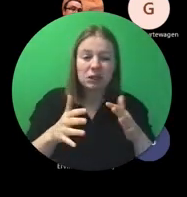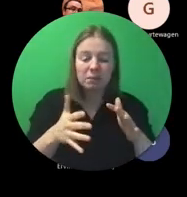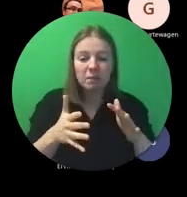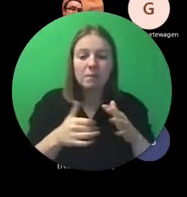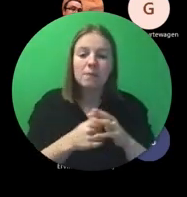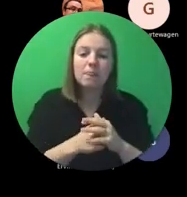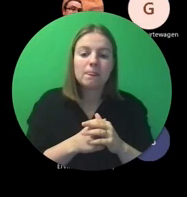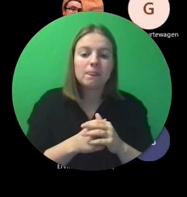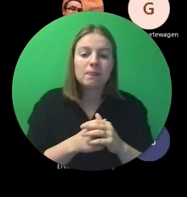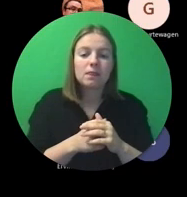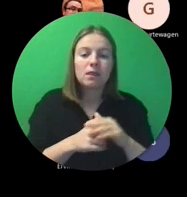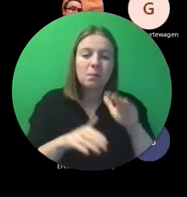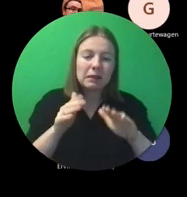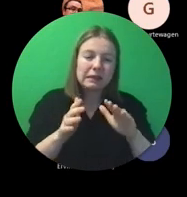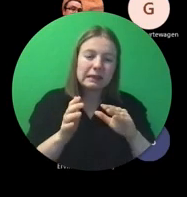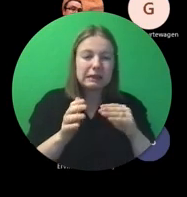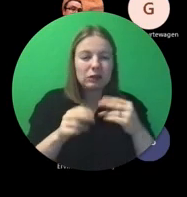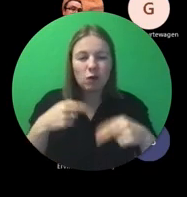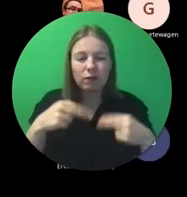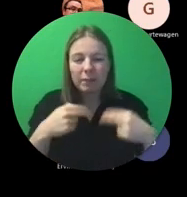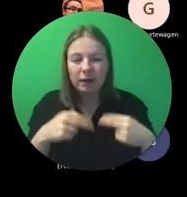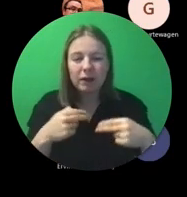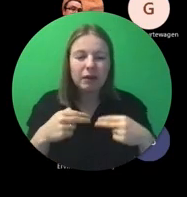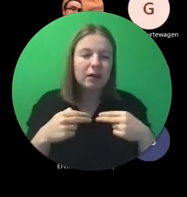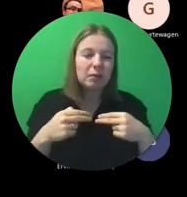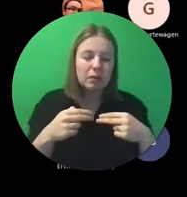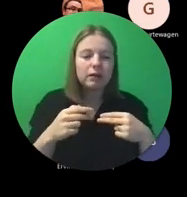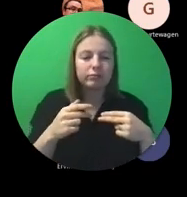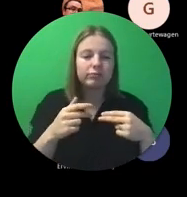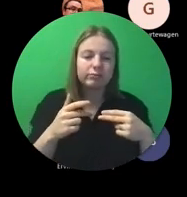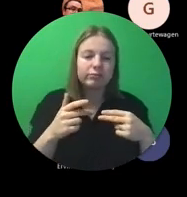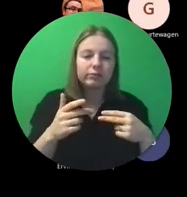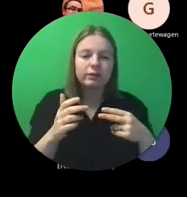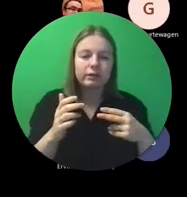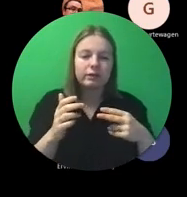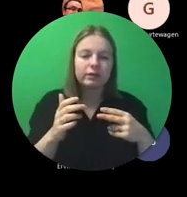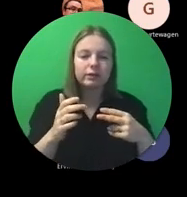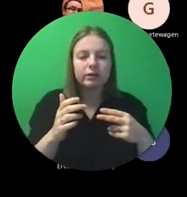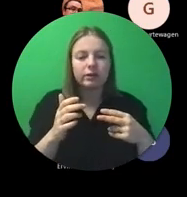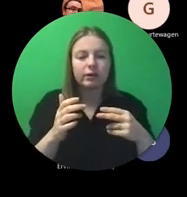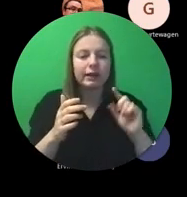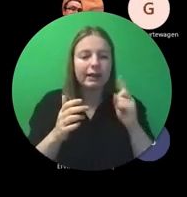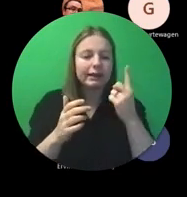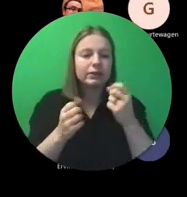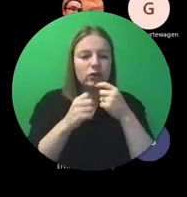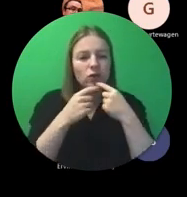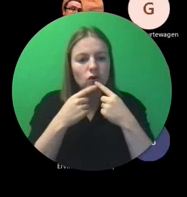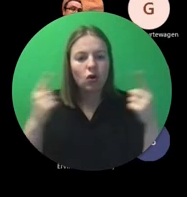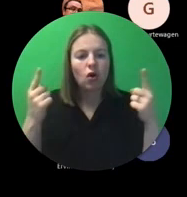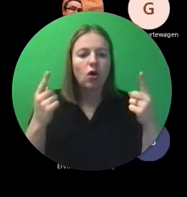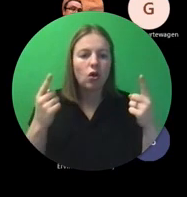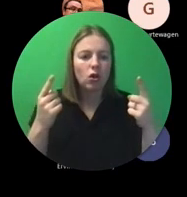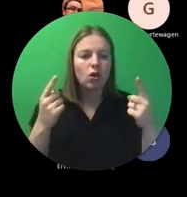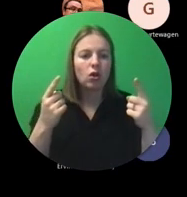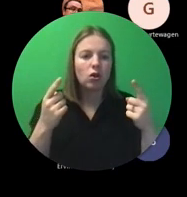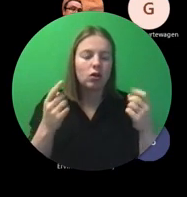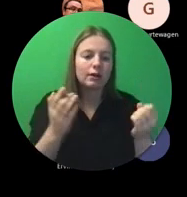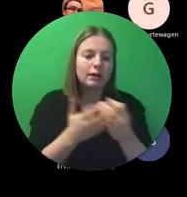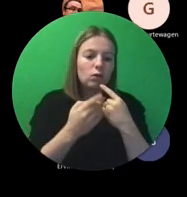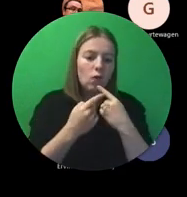misschien nog november maar alleszins na het lanceren van de koven de nieuwe nieuwe oproep ronde